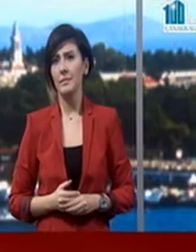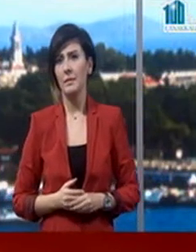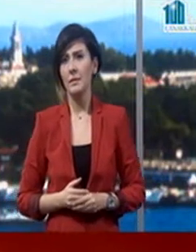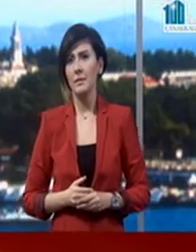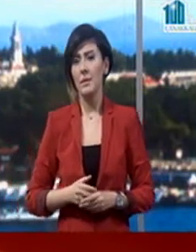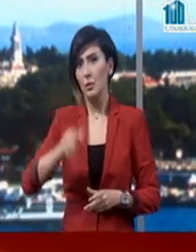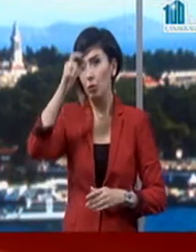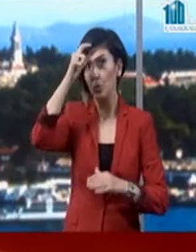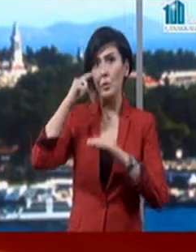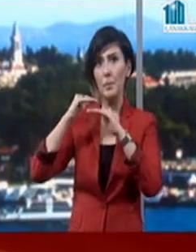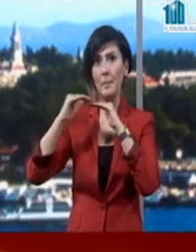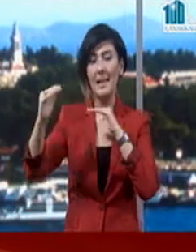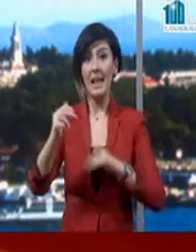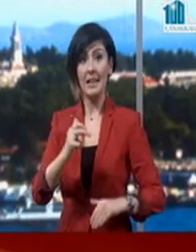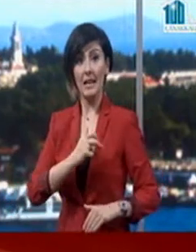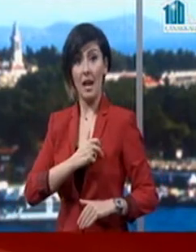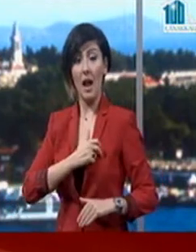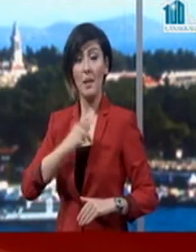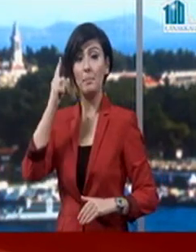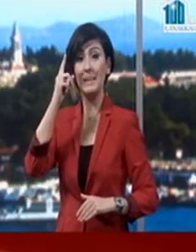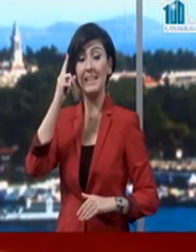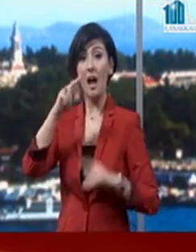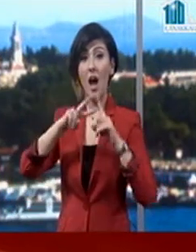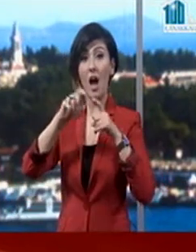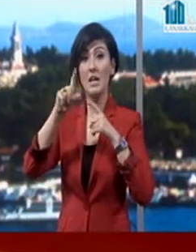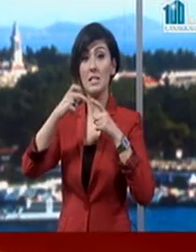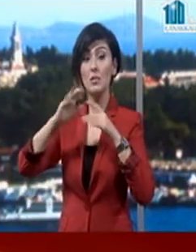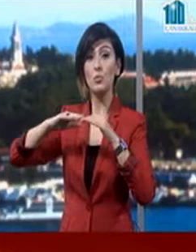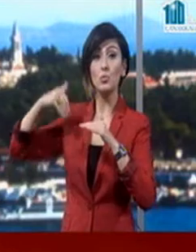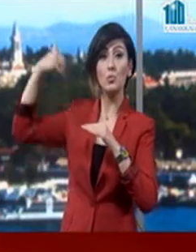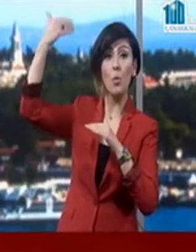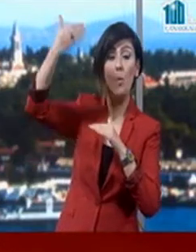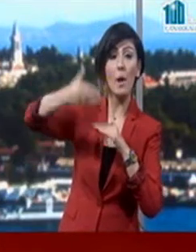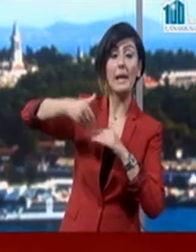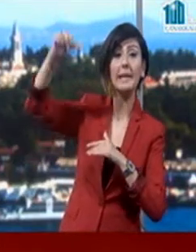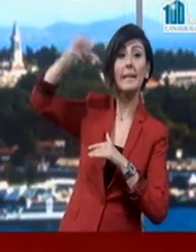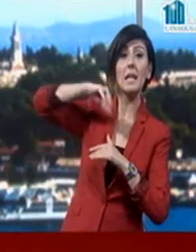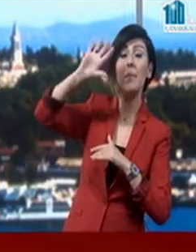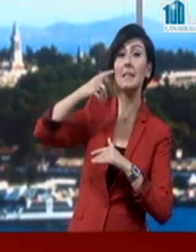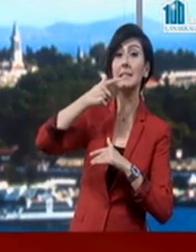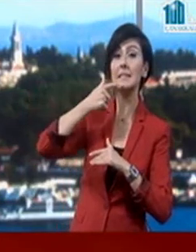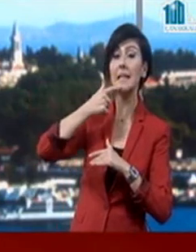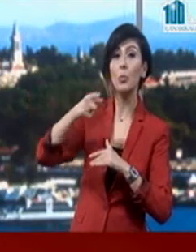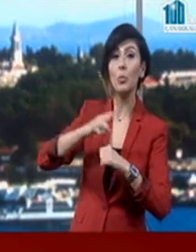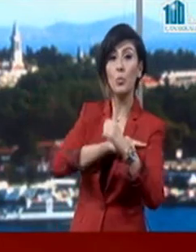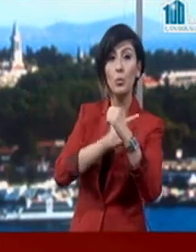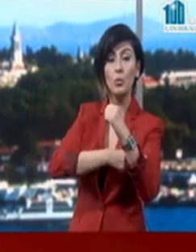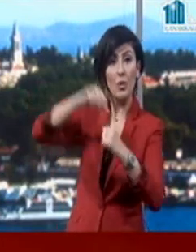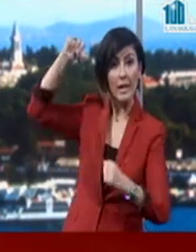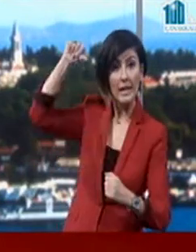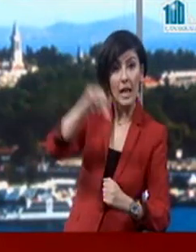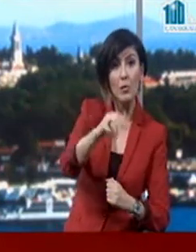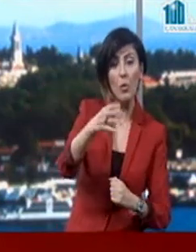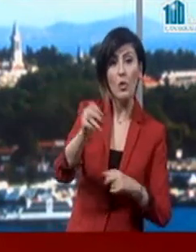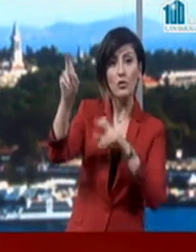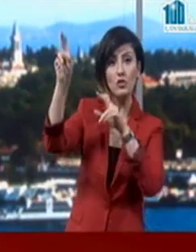Türk milletinin kalbi bir asır sonra bir kez daha yenilmez denilen güçlerin büyük bir yenilgiye uğratıldığı Çanakkale'de